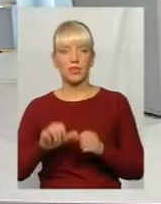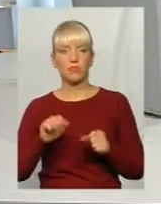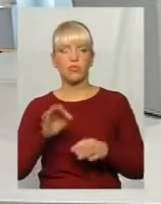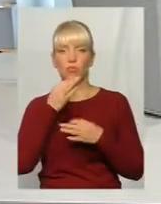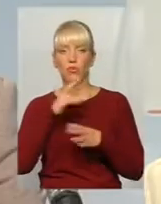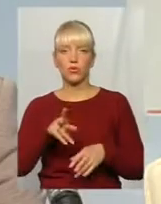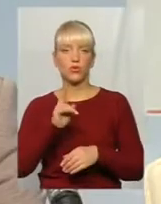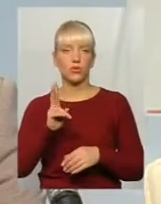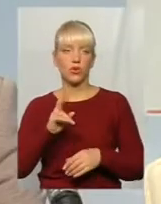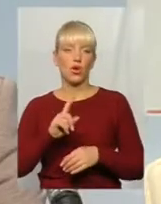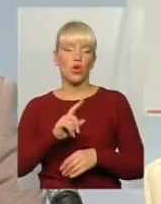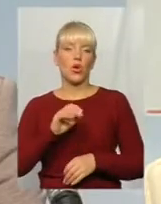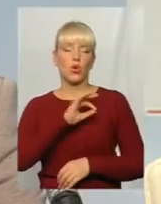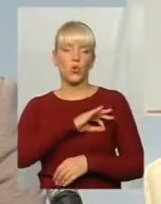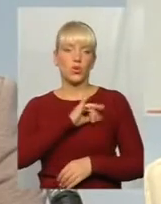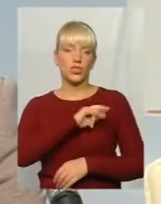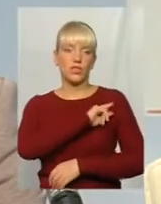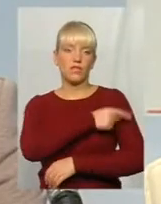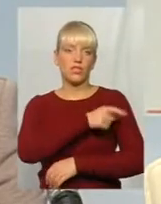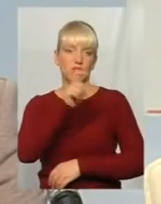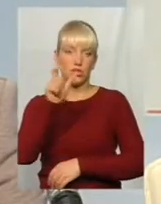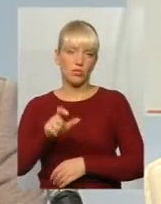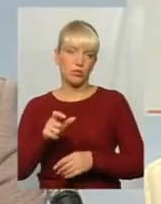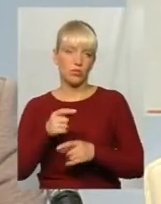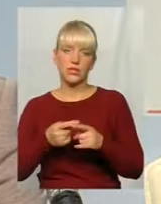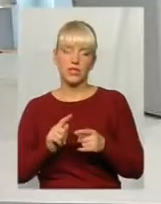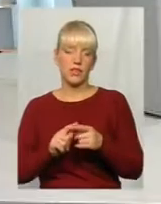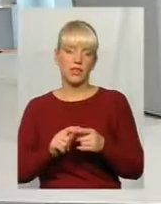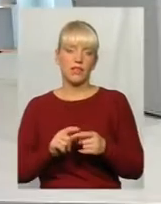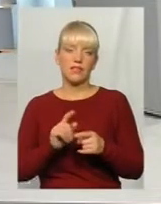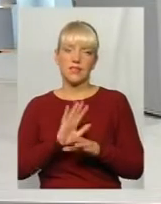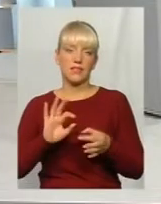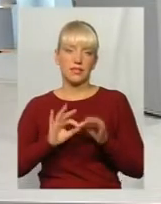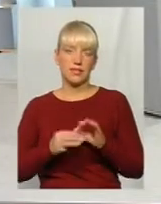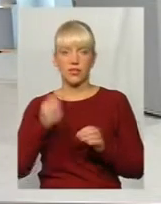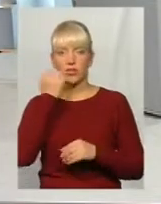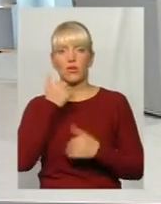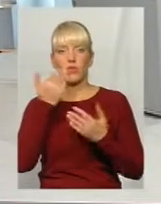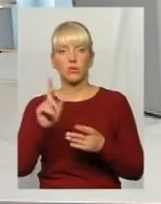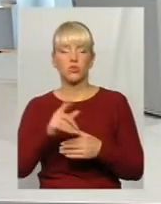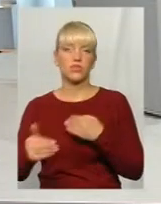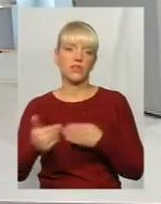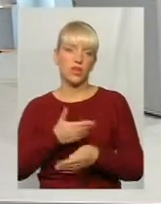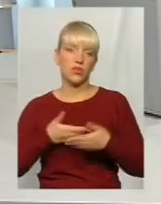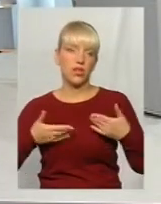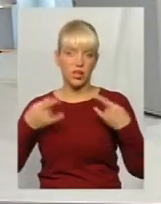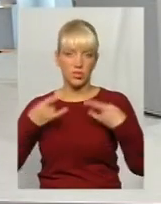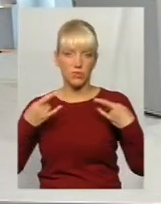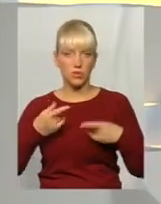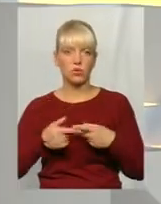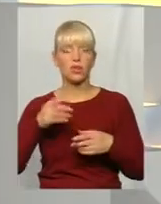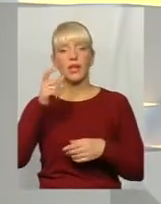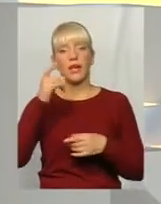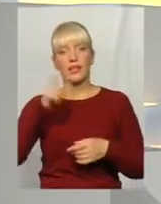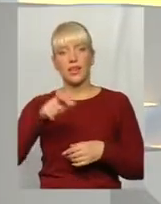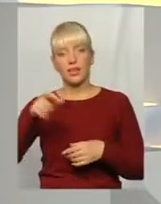Будь-хто, так. Юридичні, фізичні особи – це дуже нескладно. Дякую вам і дякую, що сьогодні завітали в нашу студію. Нашим телеглядачам